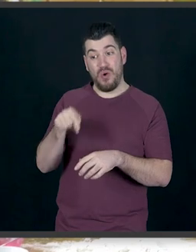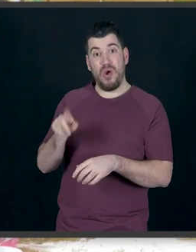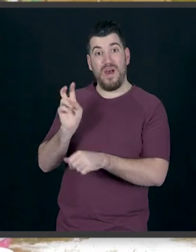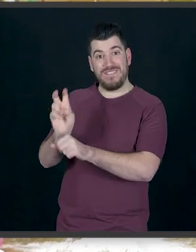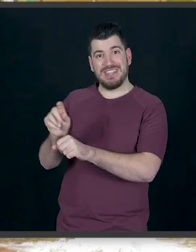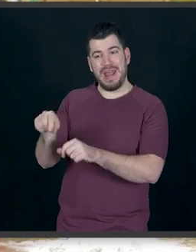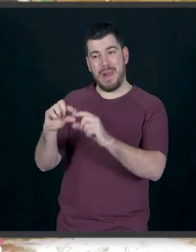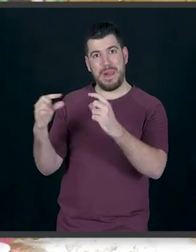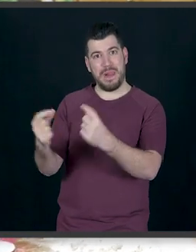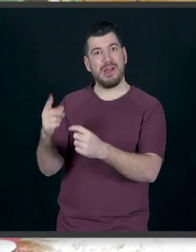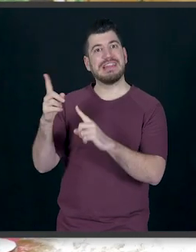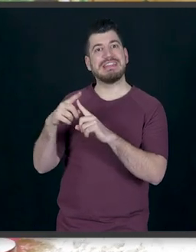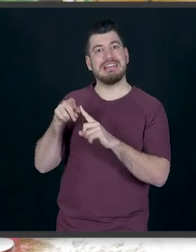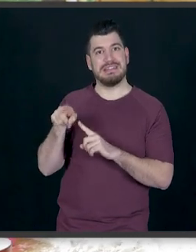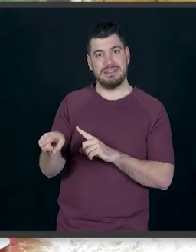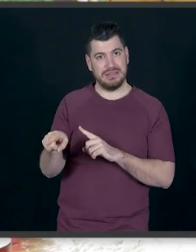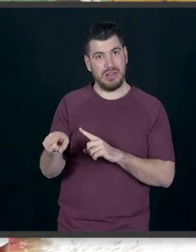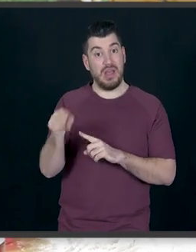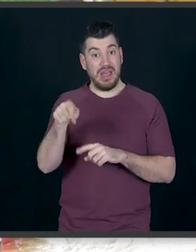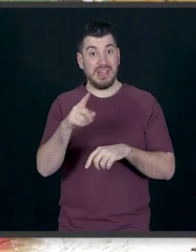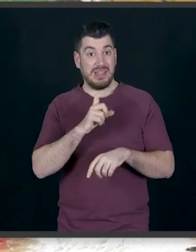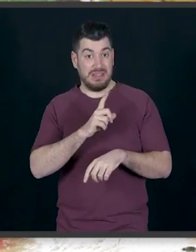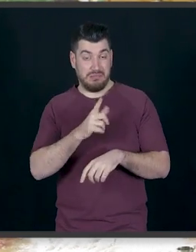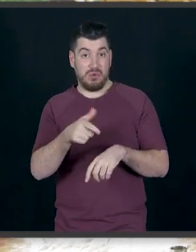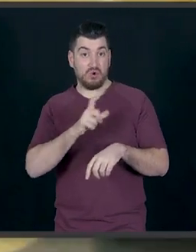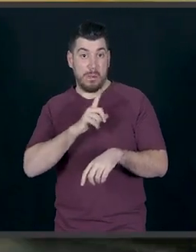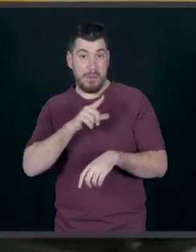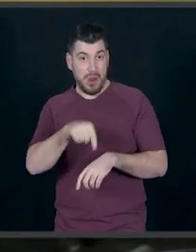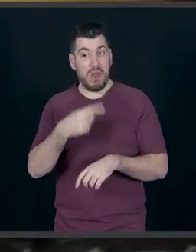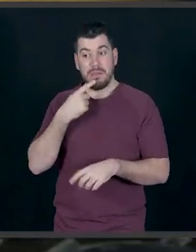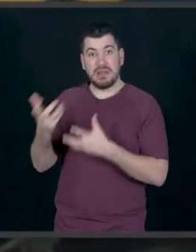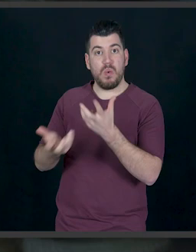άκρη για να τεστάρω και όση ώρα περιμένω να φουσκώσουν θα ζεστάνω το λάδι μου.